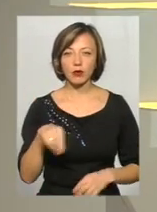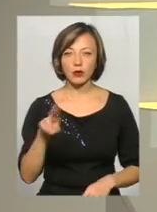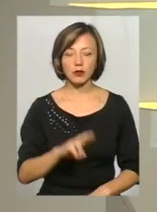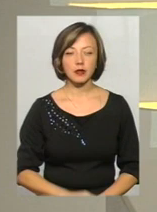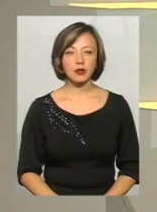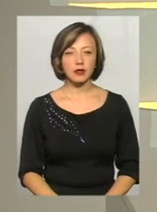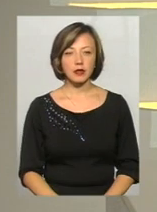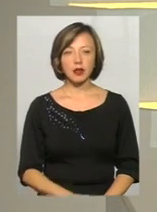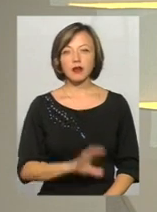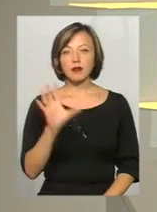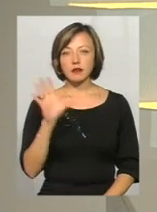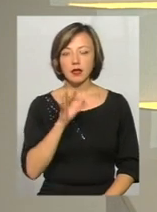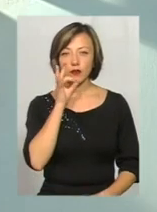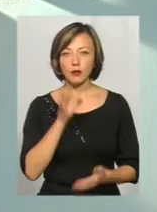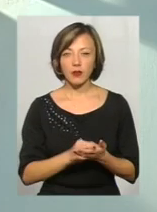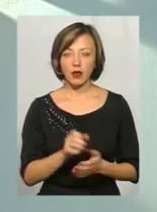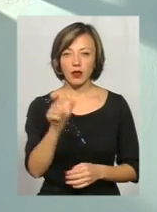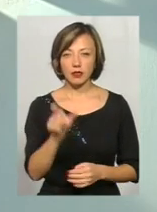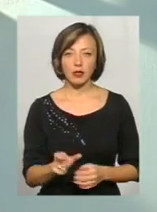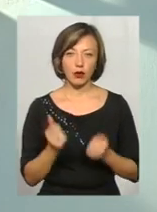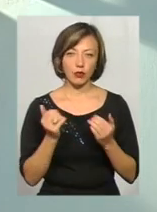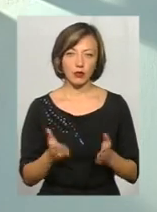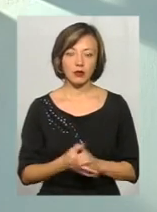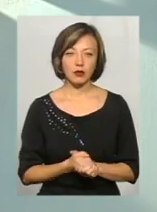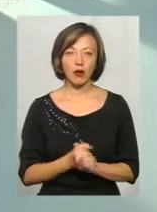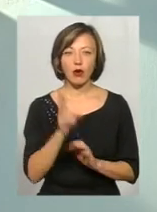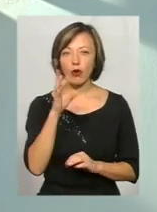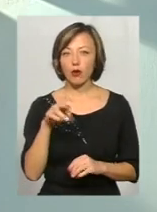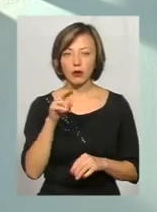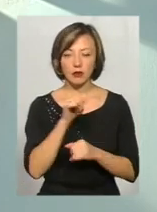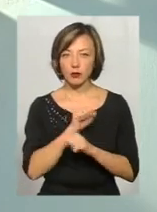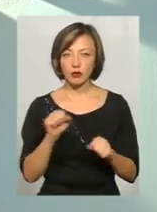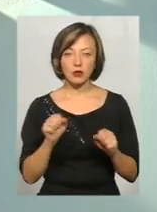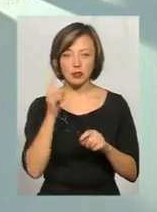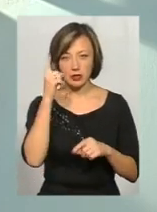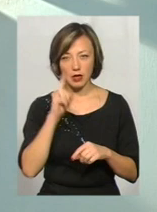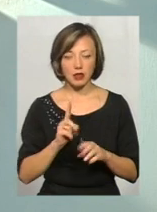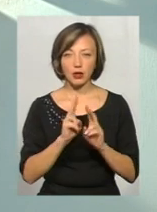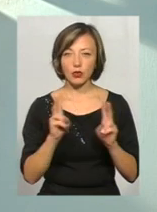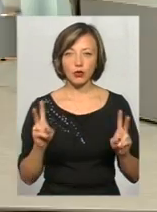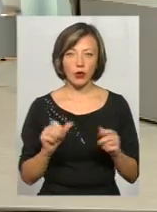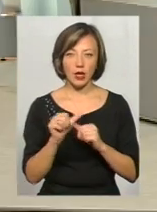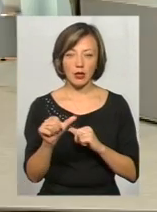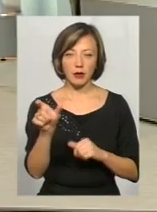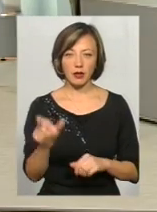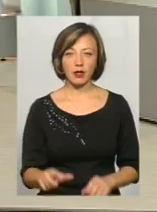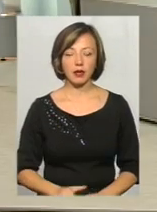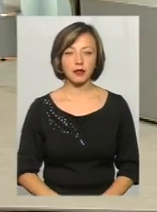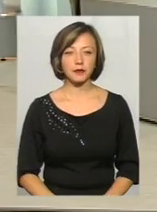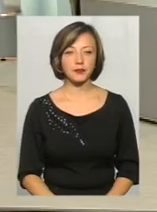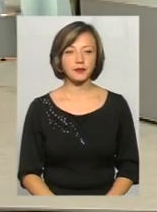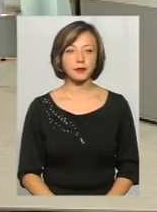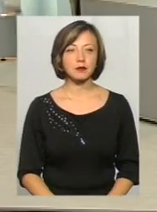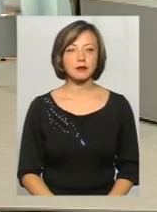відповідальність, знову таки, клієнта. Звичайно, пін-код ніхто не може знати, крім клієнта, навіть менеджер. Я зрозуміла, в мене